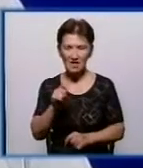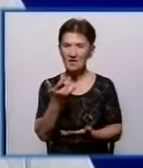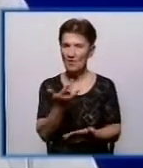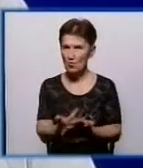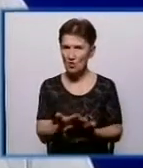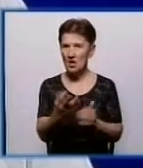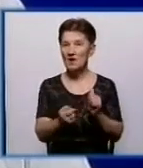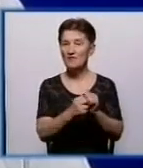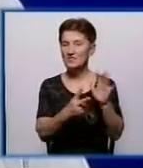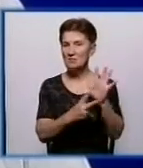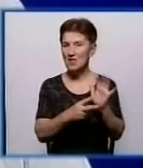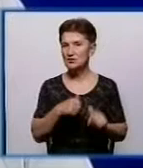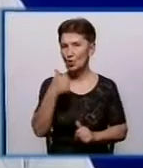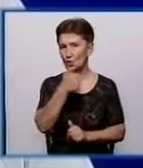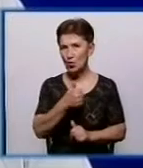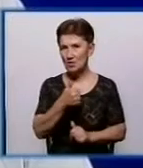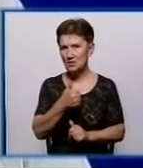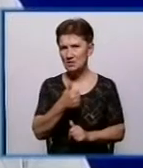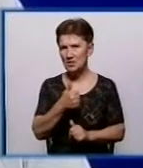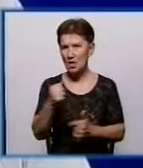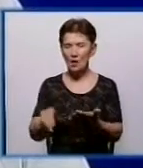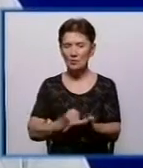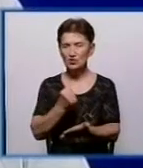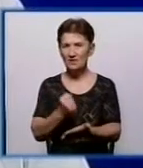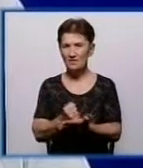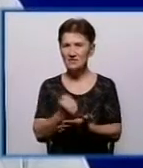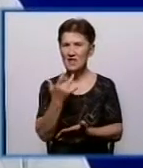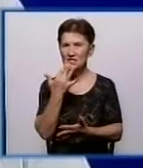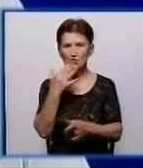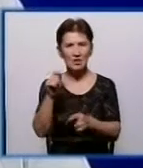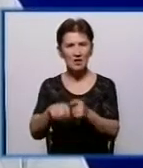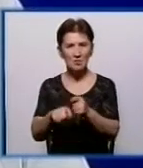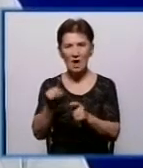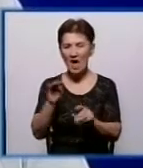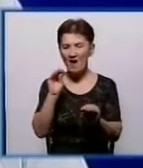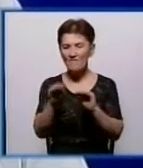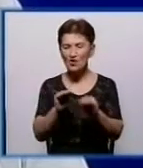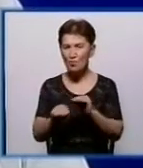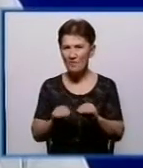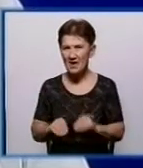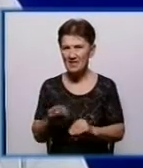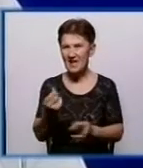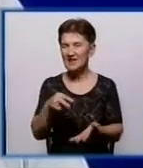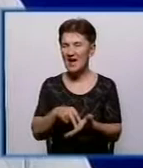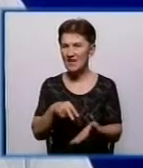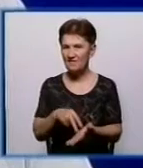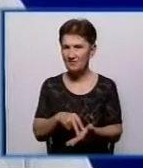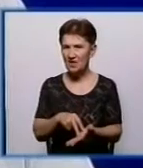2017 році, відповідно до постанови Національної комісії про формування тарифів ліцензіатом, якої ми є,